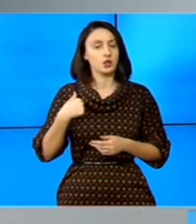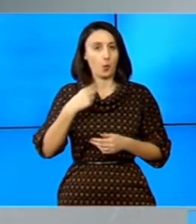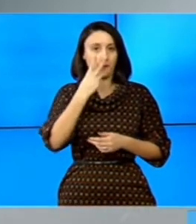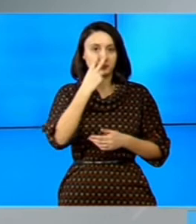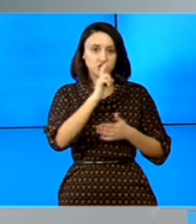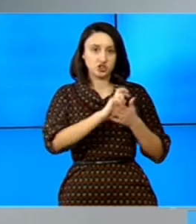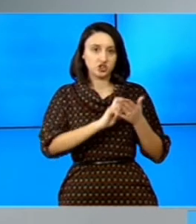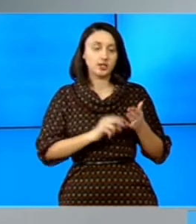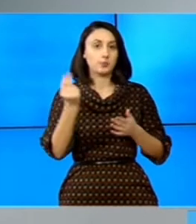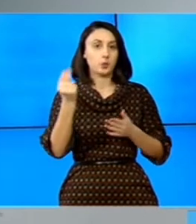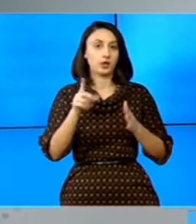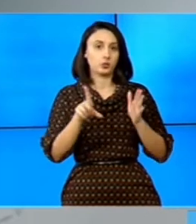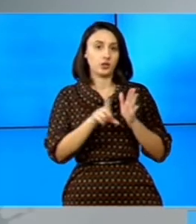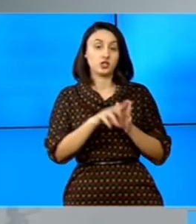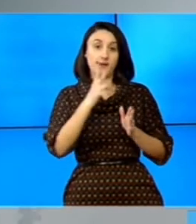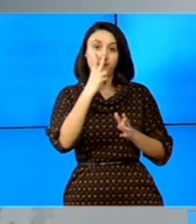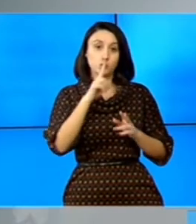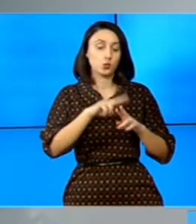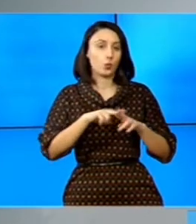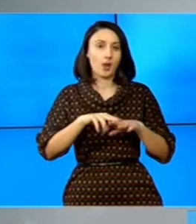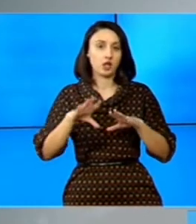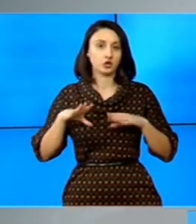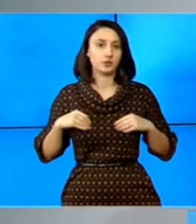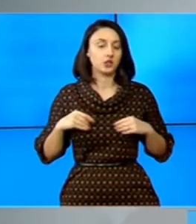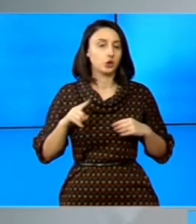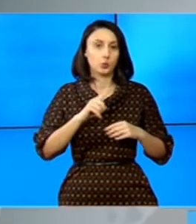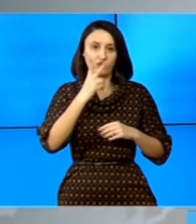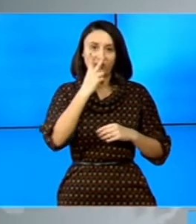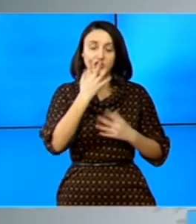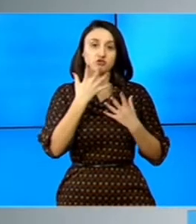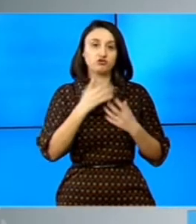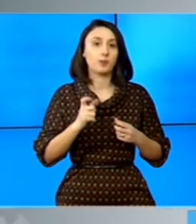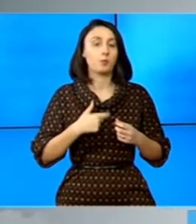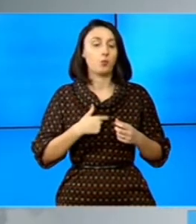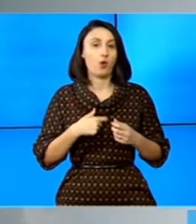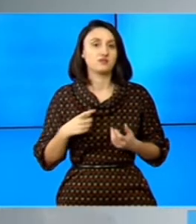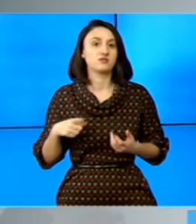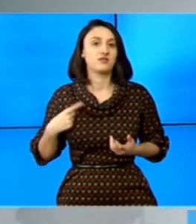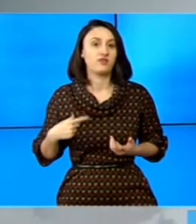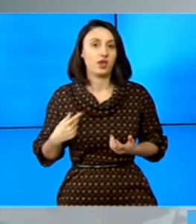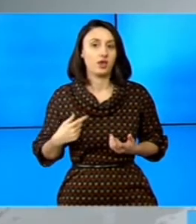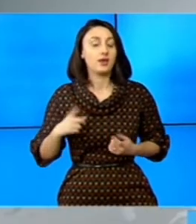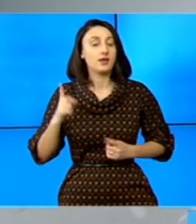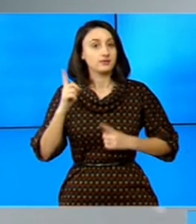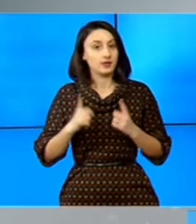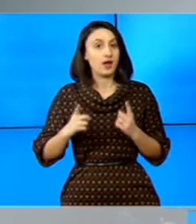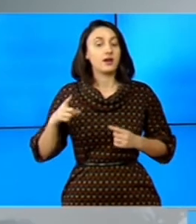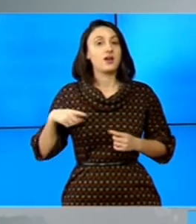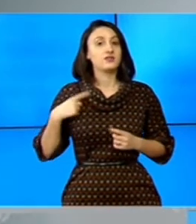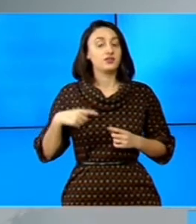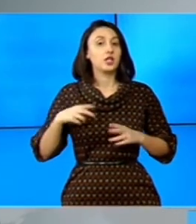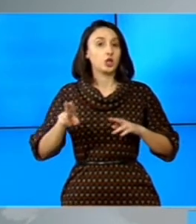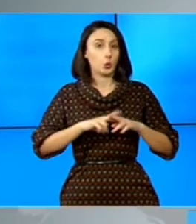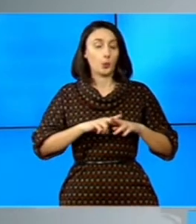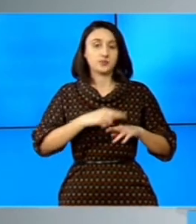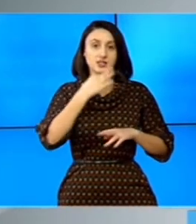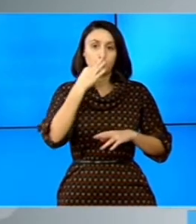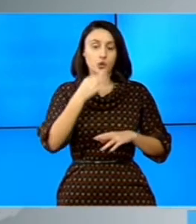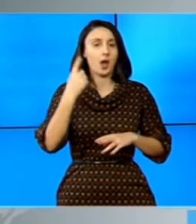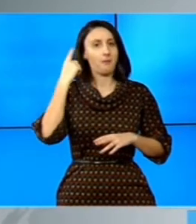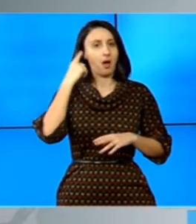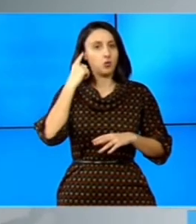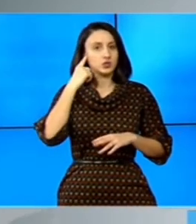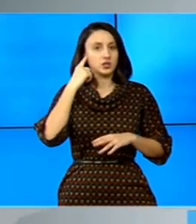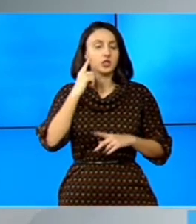proiectul de lege, am văzut cum l-au adoptat. Nu văd ce ar putea să-ți fie. Dacă ar fi, așa cum se spune, că am